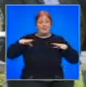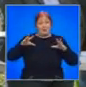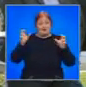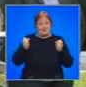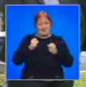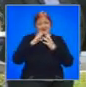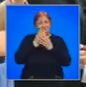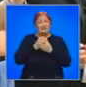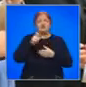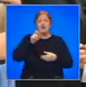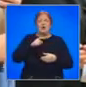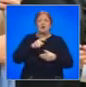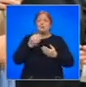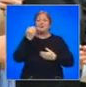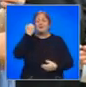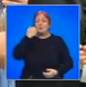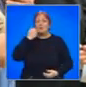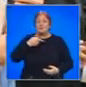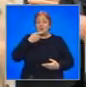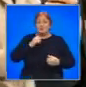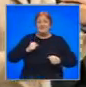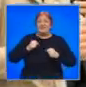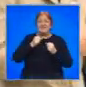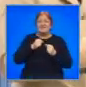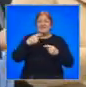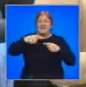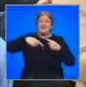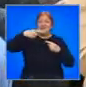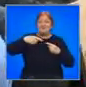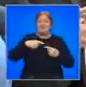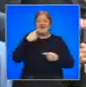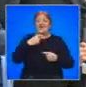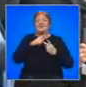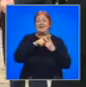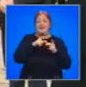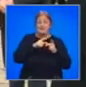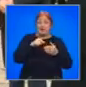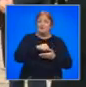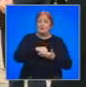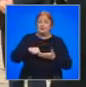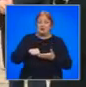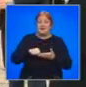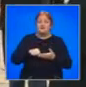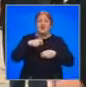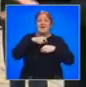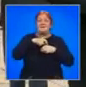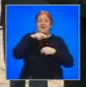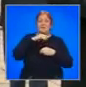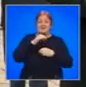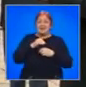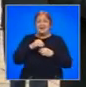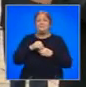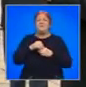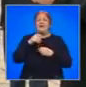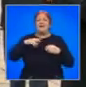всички хора, които могат да бъдат полезни, които дават тласък за развитие на предказа Искра Михайлова и по черта, че ДПС се стреми именно към